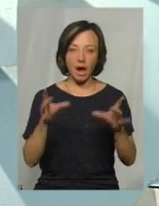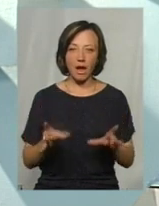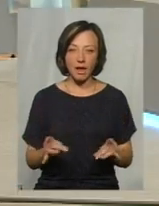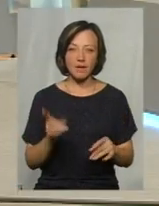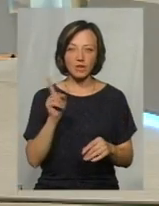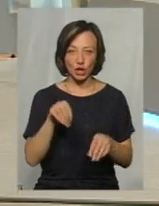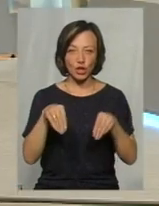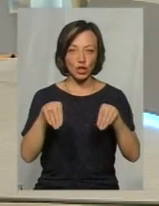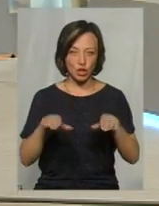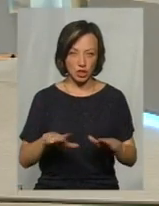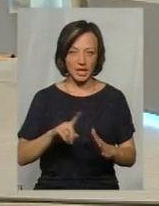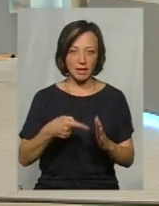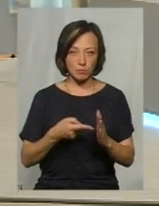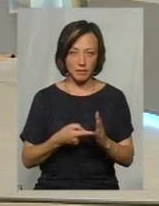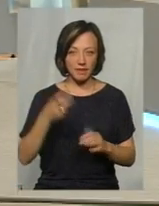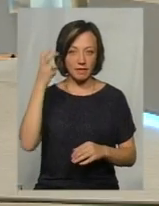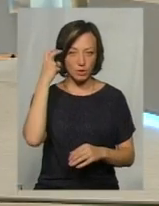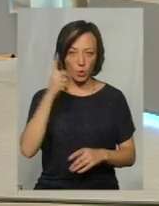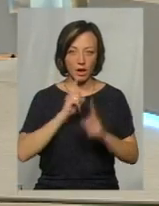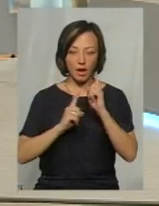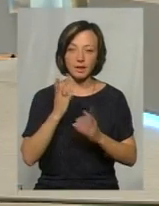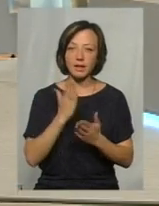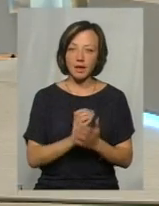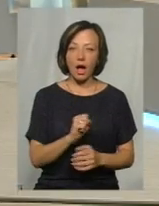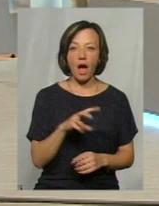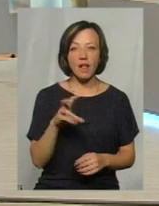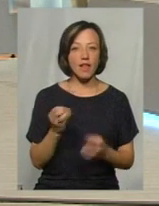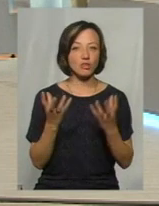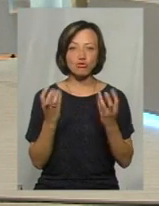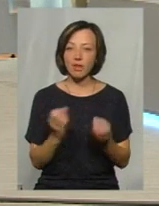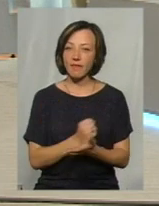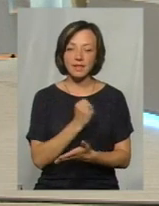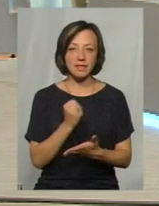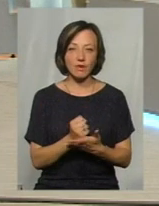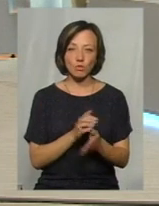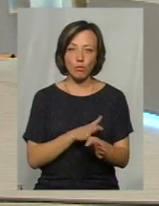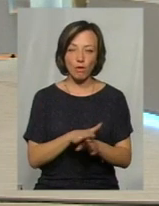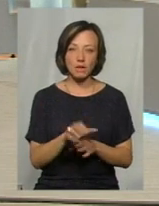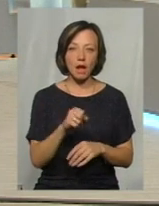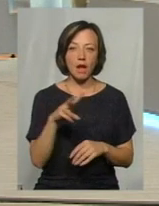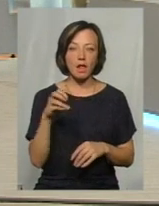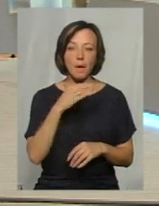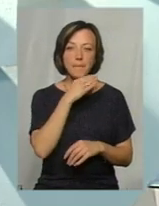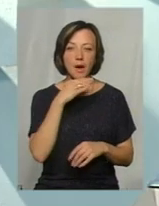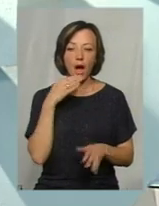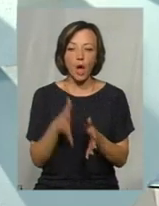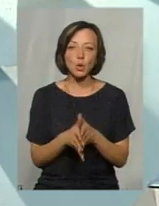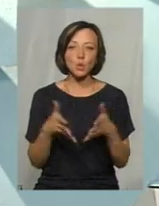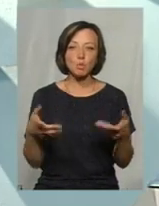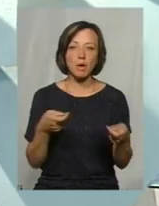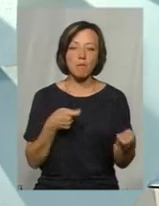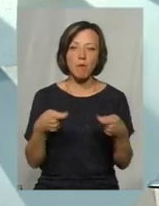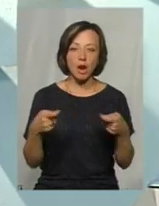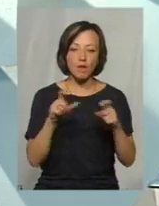навіть є рішення Київської ради. Є, але воно ще не затверджено повністю. Але багато супермаркетів, різні